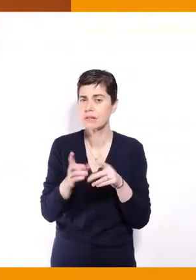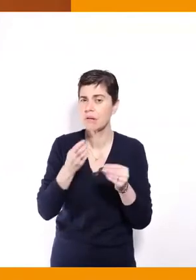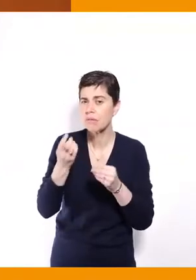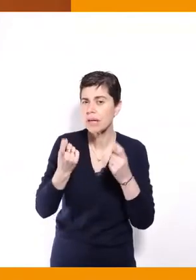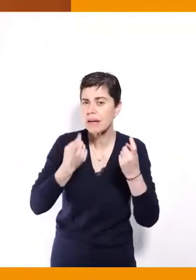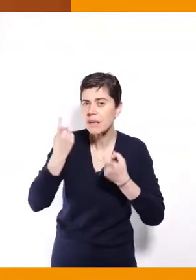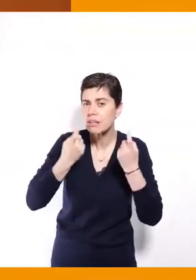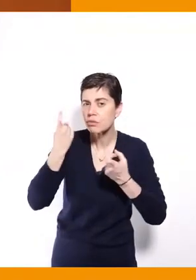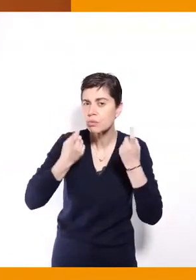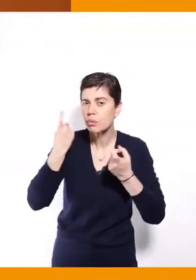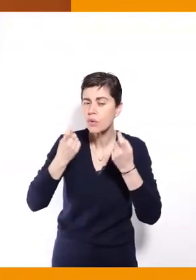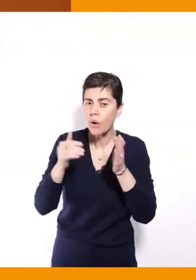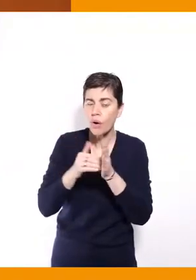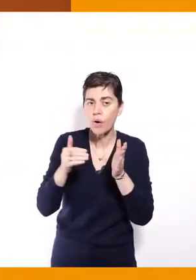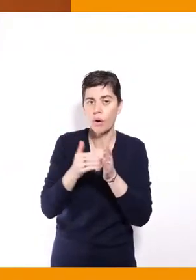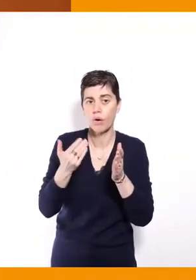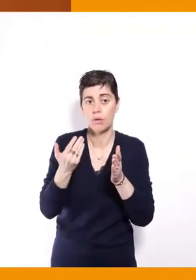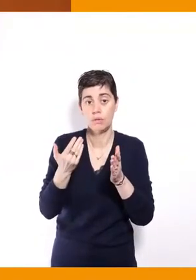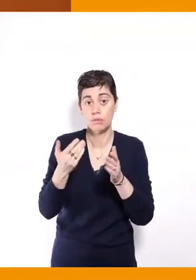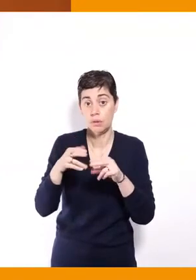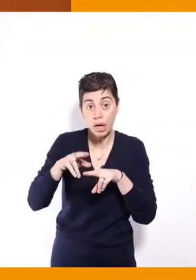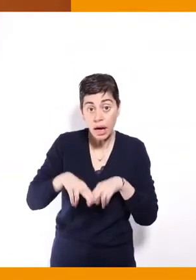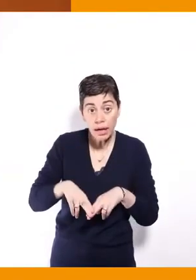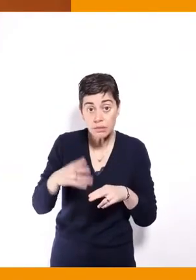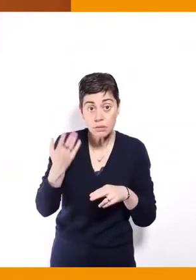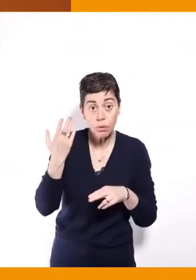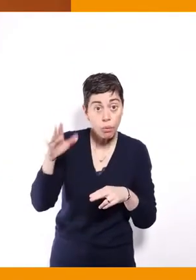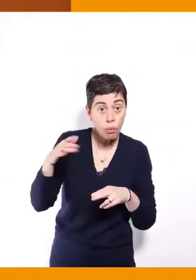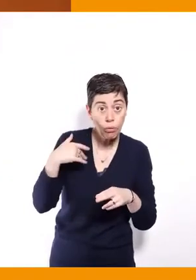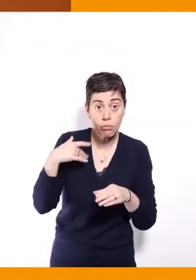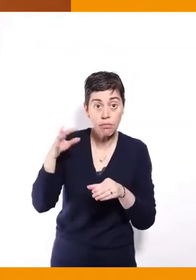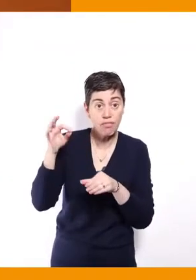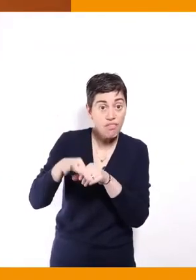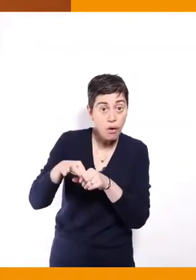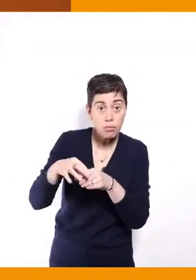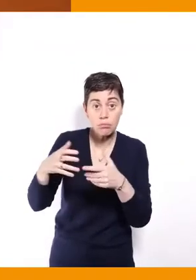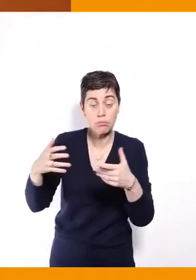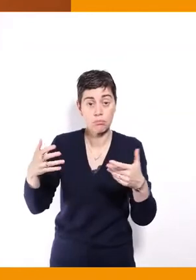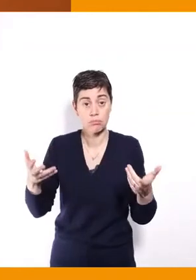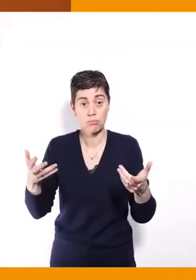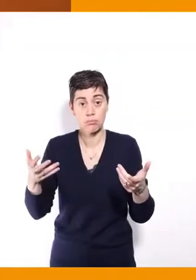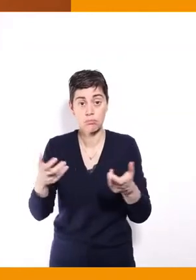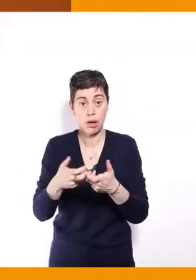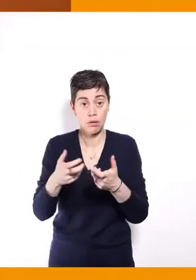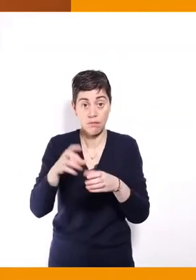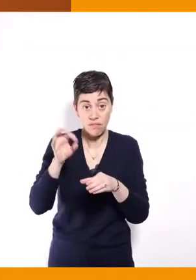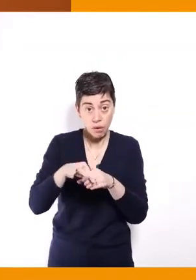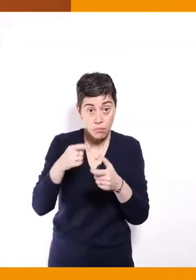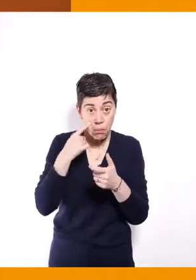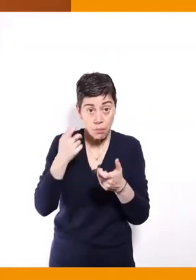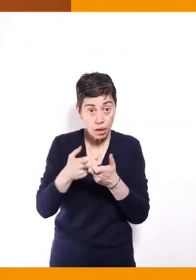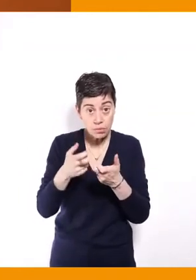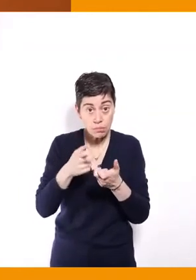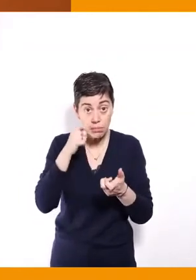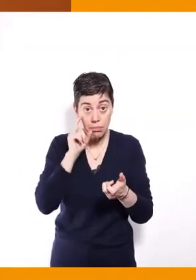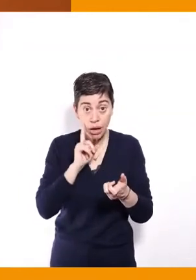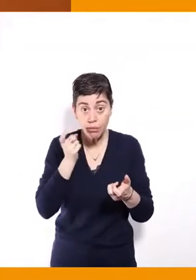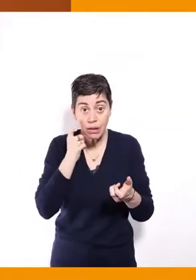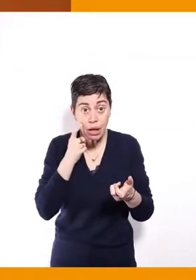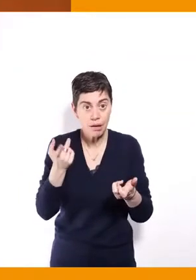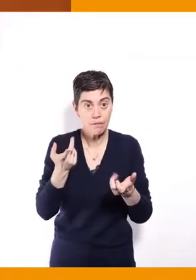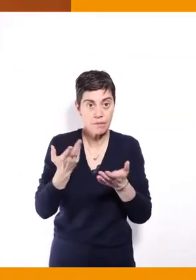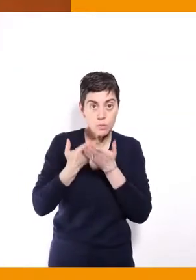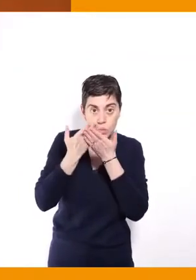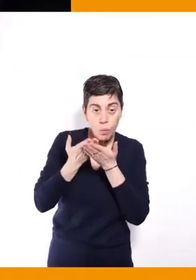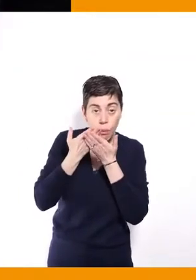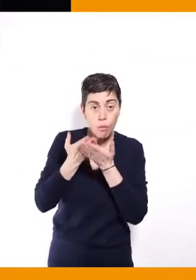autres consultations qu'on peut connaître dans notre vie, les élections de parents d'élèves, les élections étudiantes,